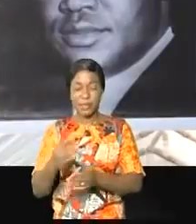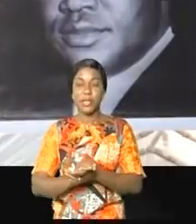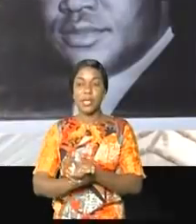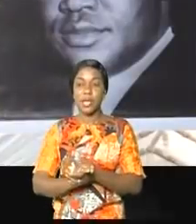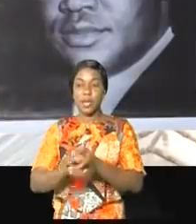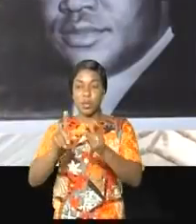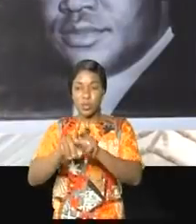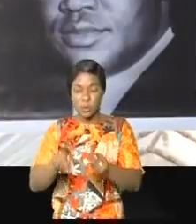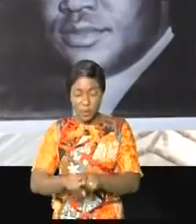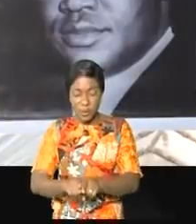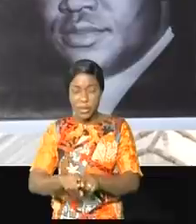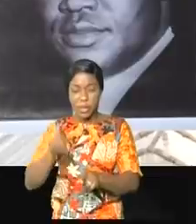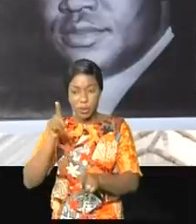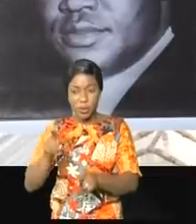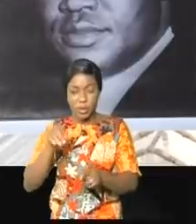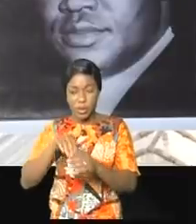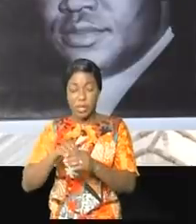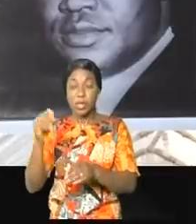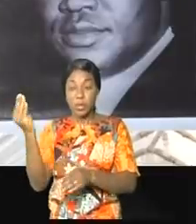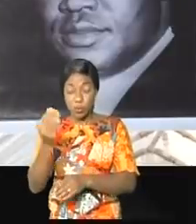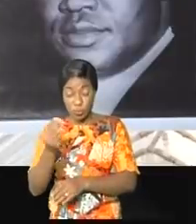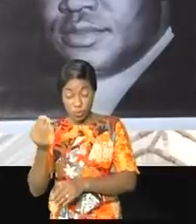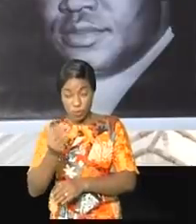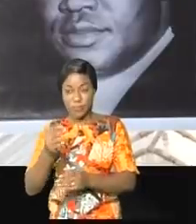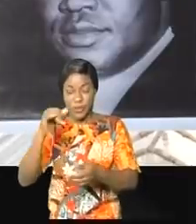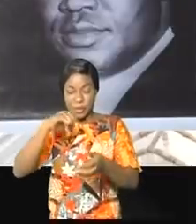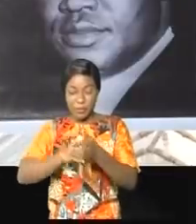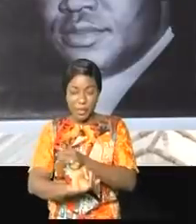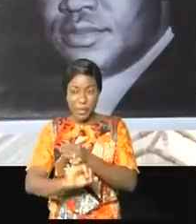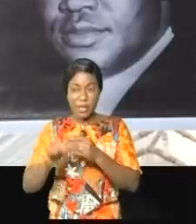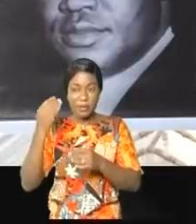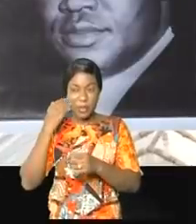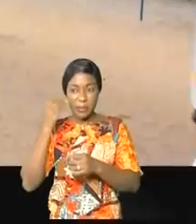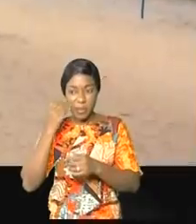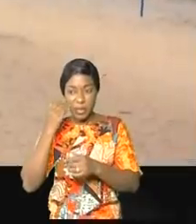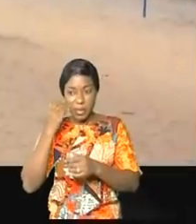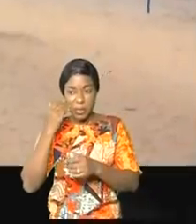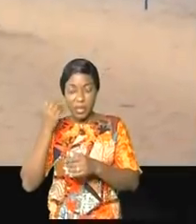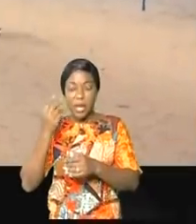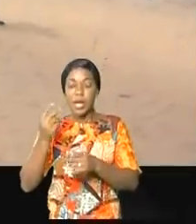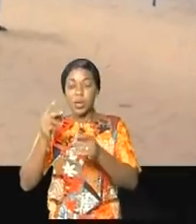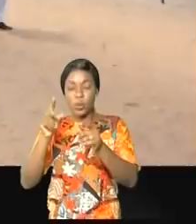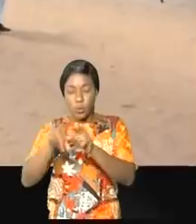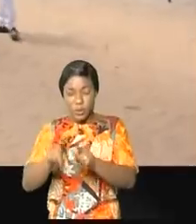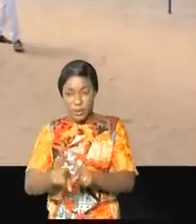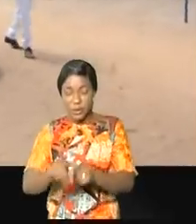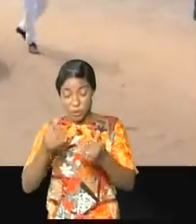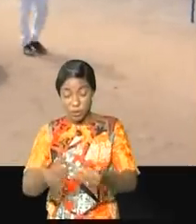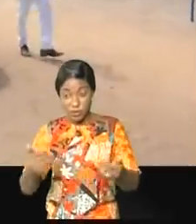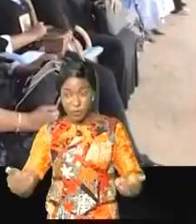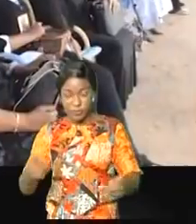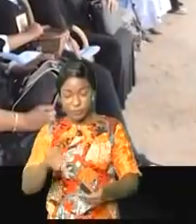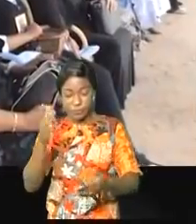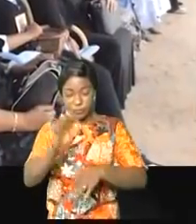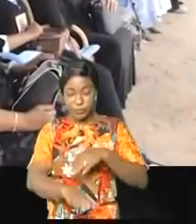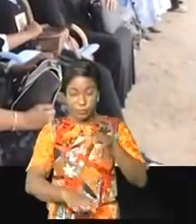territoire de Boulungou, dans l'actuelle province du Kuilu. Il était marié et père de famille. À 14h, à la Nécropole, entre ciel et terre,